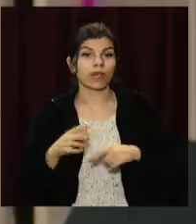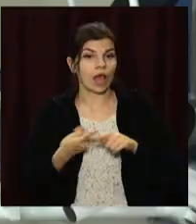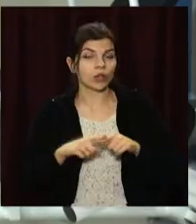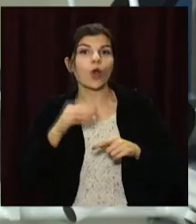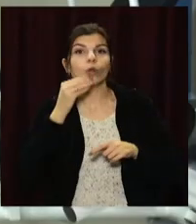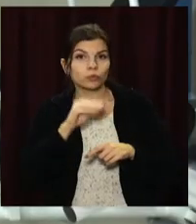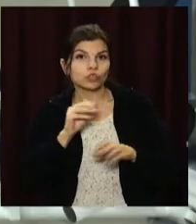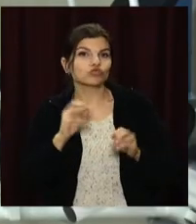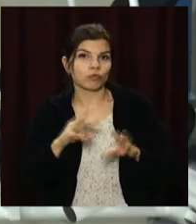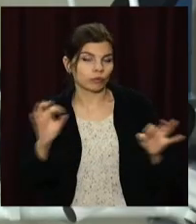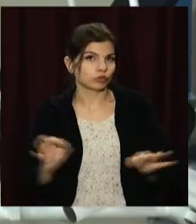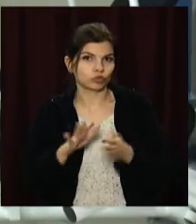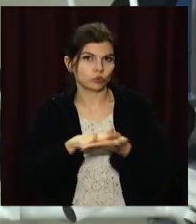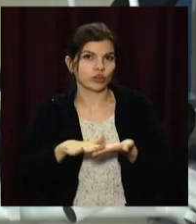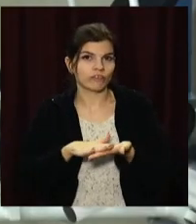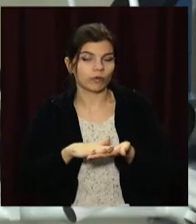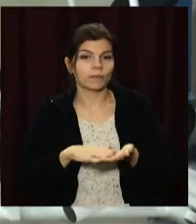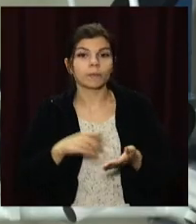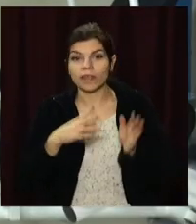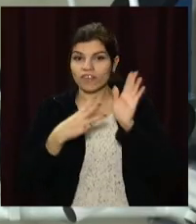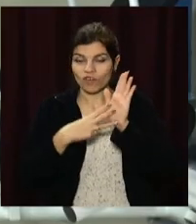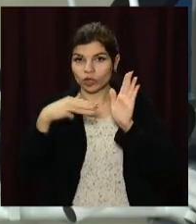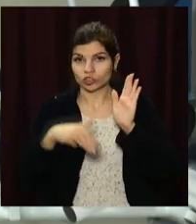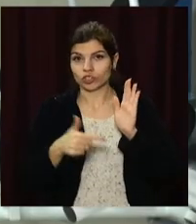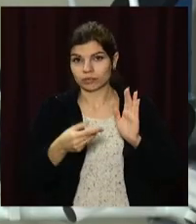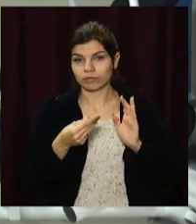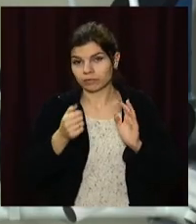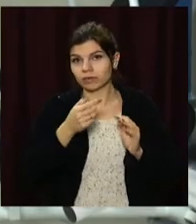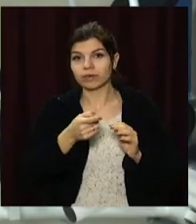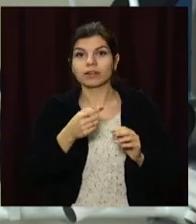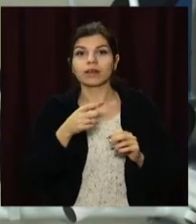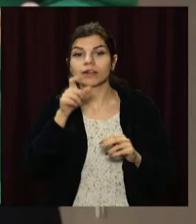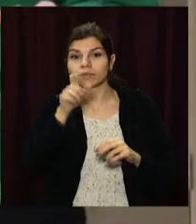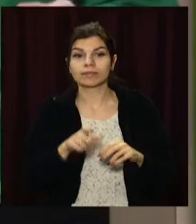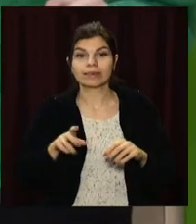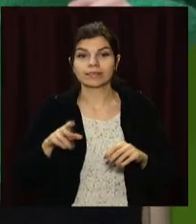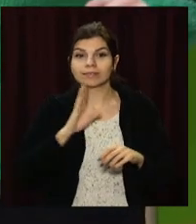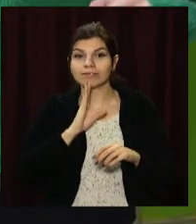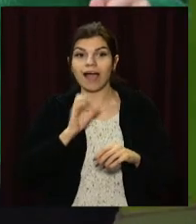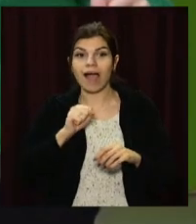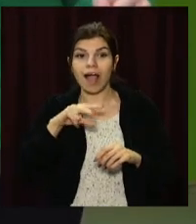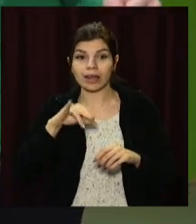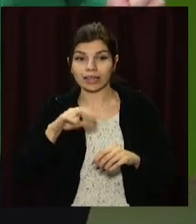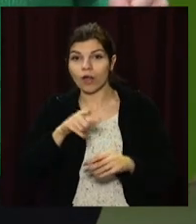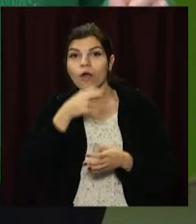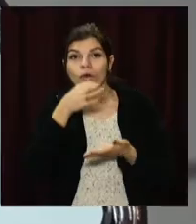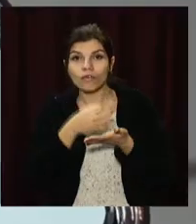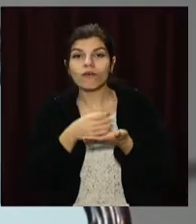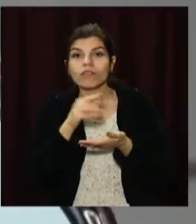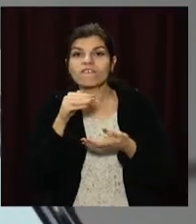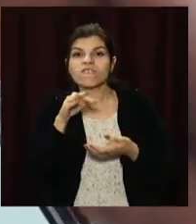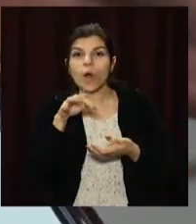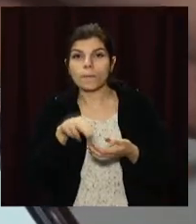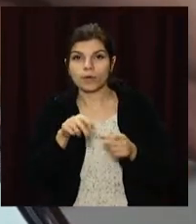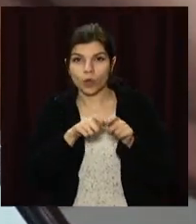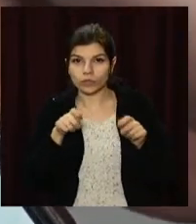8 тисяч гривень карантинної допомоги отримала власниця фітнес-клубу Аліна. Вона серед підприємців Дніпропетровщини, які